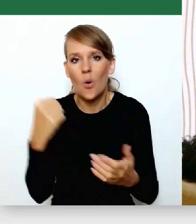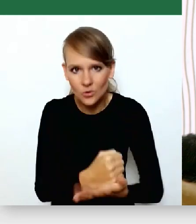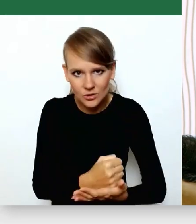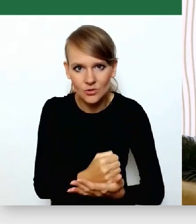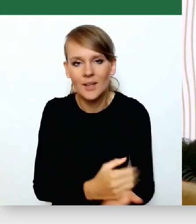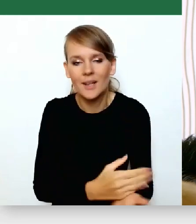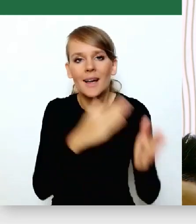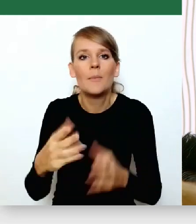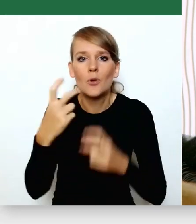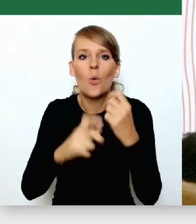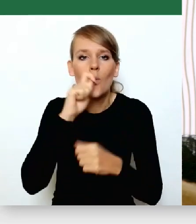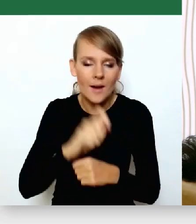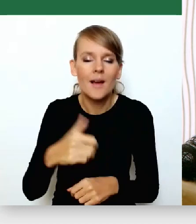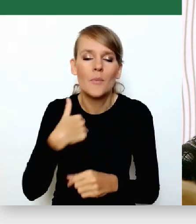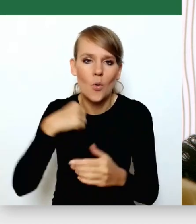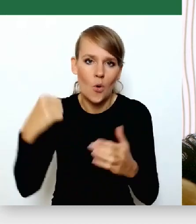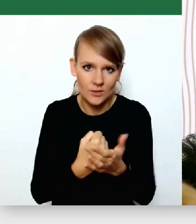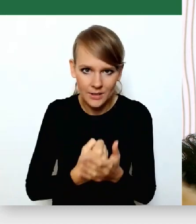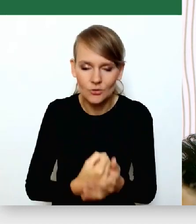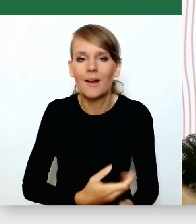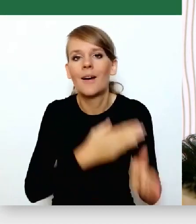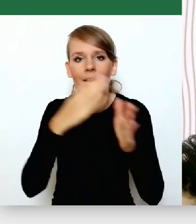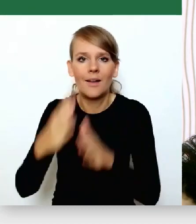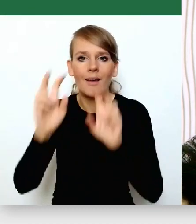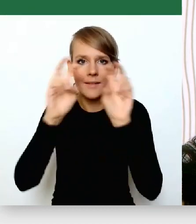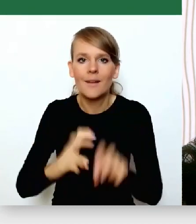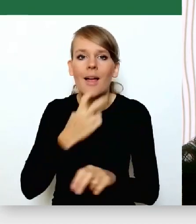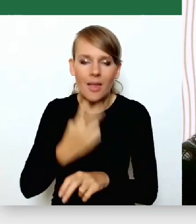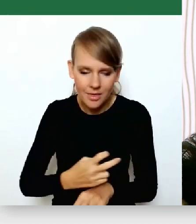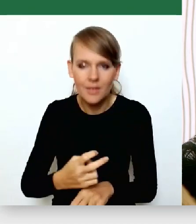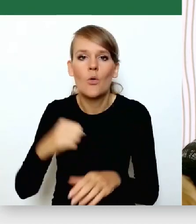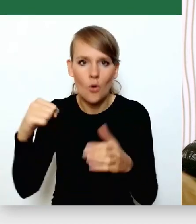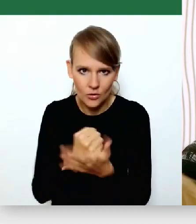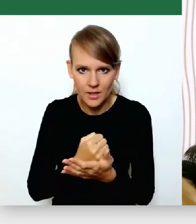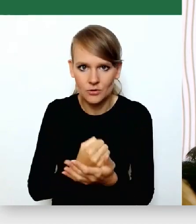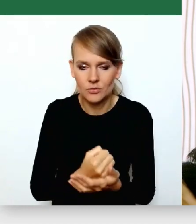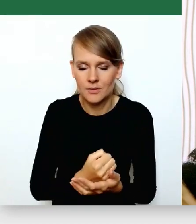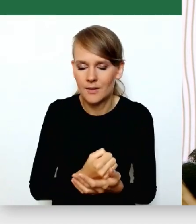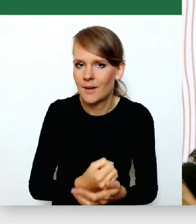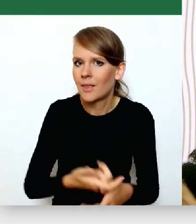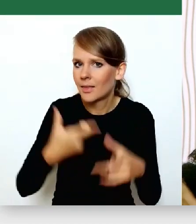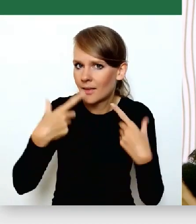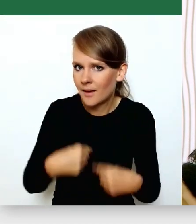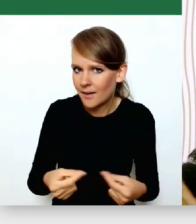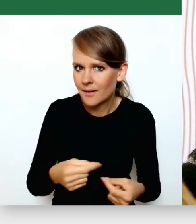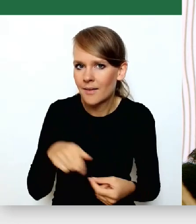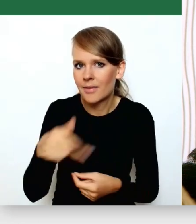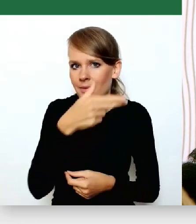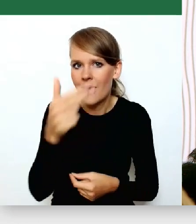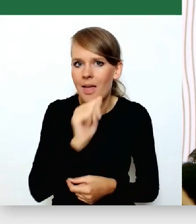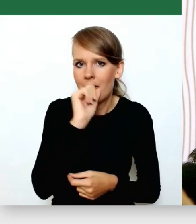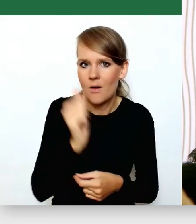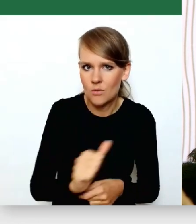jest konieczne na kryzysie energetycznym, nagle nam ten temat europejskiej